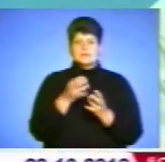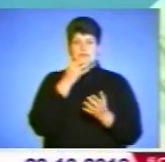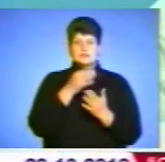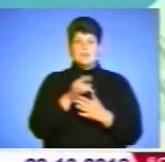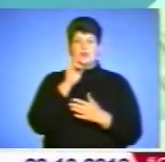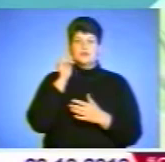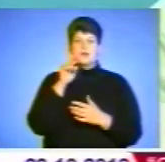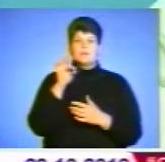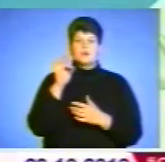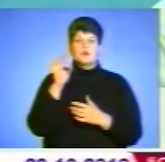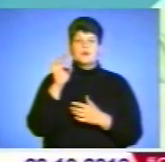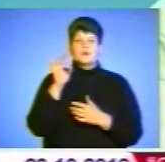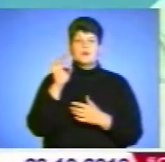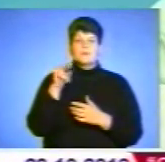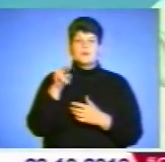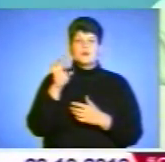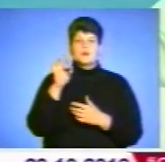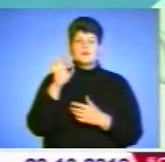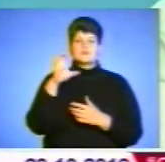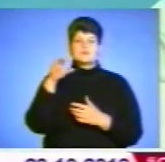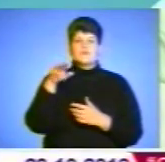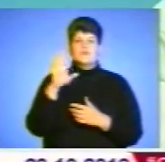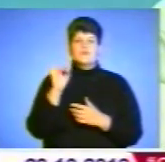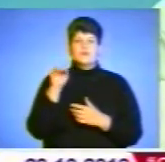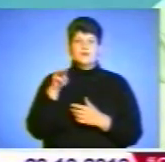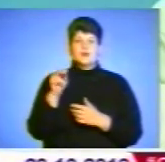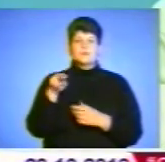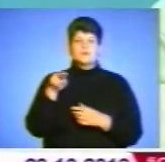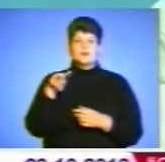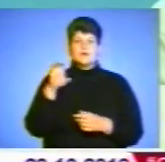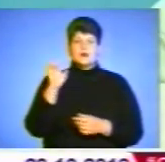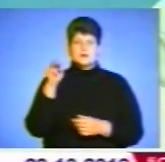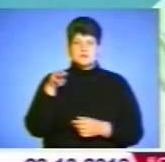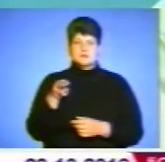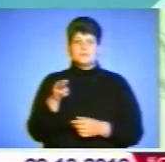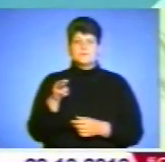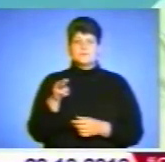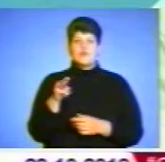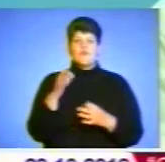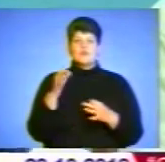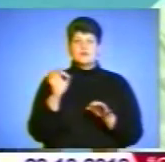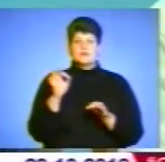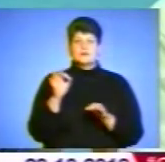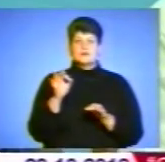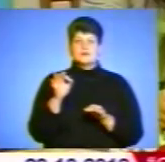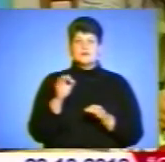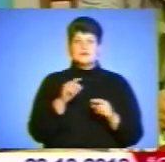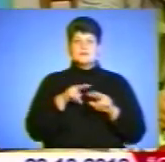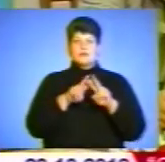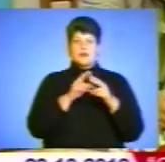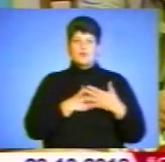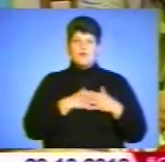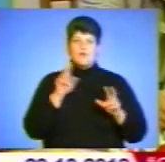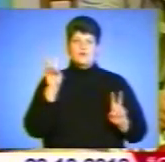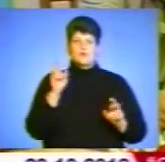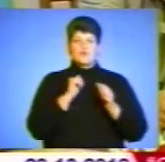просвіта», «Скалецька організація «Пласт», молодігні центри працевлаштування, волонтерська організація «Іскра-Любові». У кожному